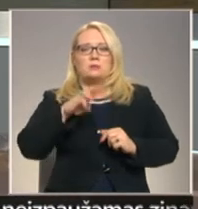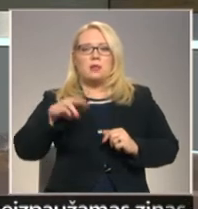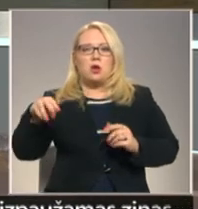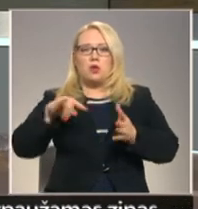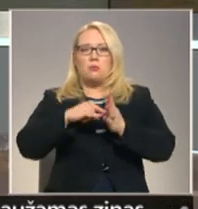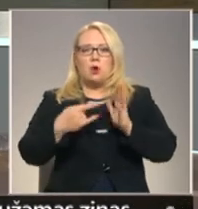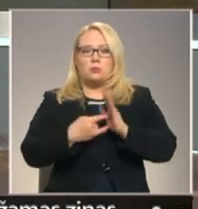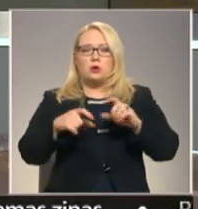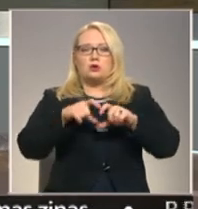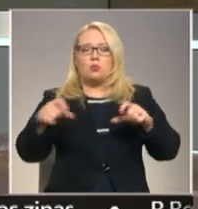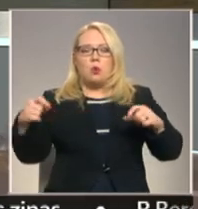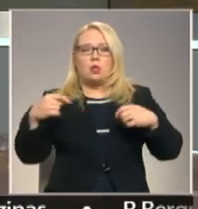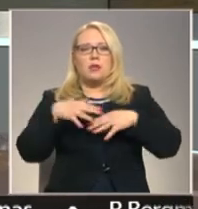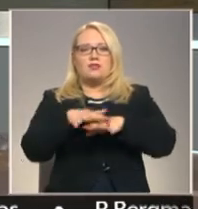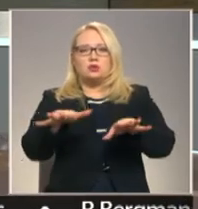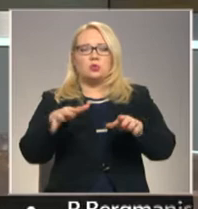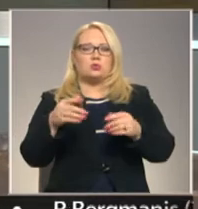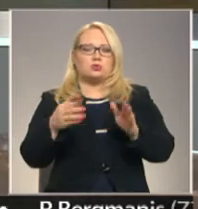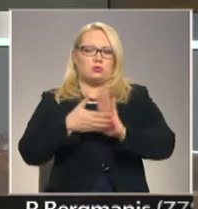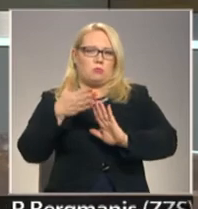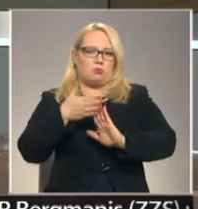projektiem skolu infrastruktūras uzlabošanai.